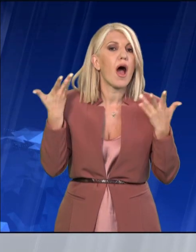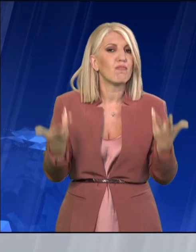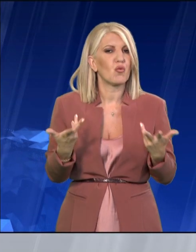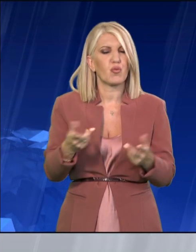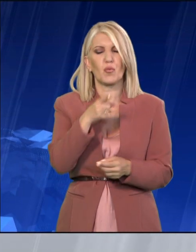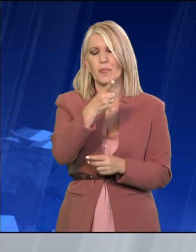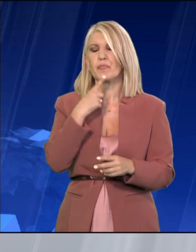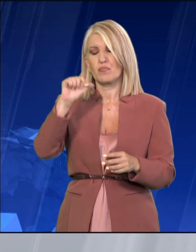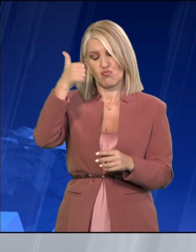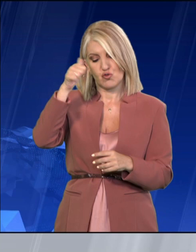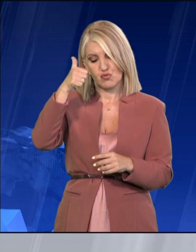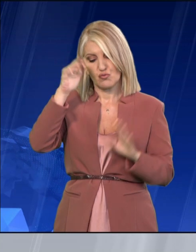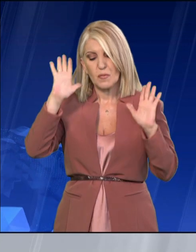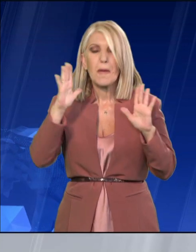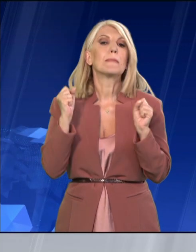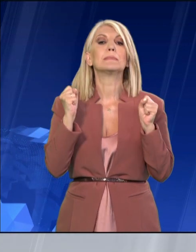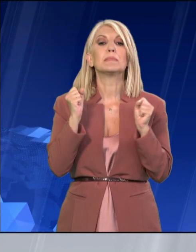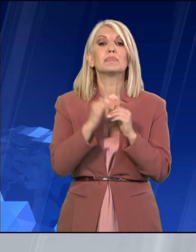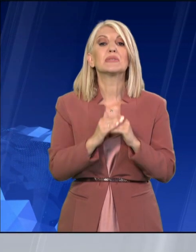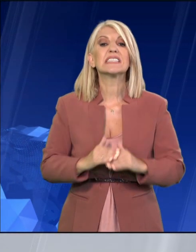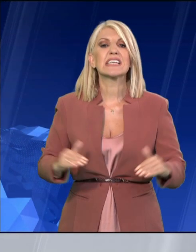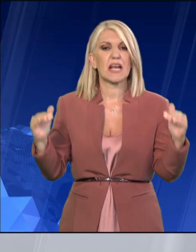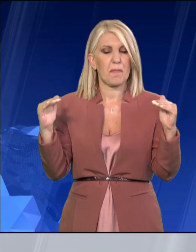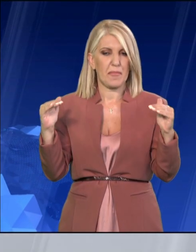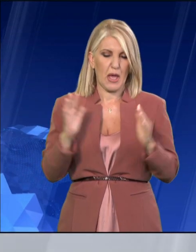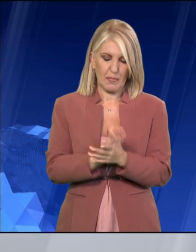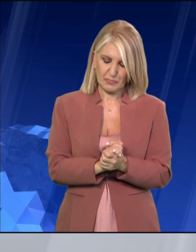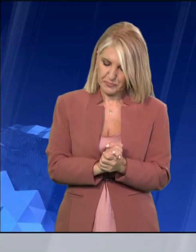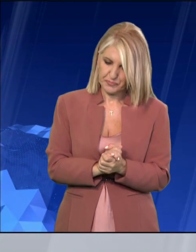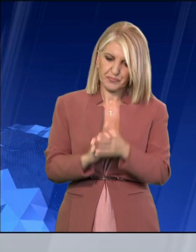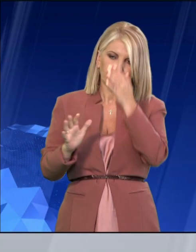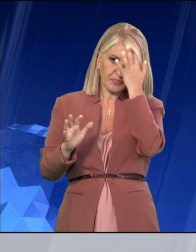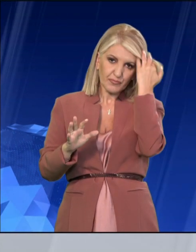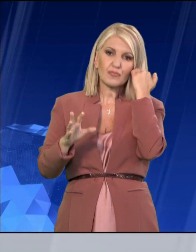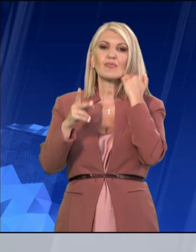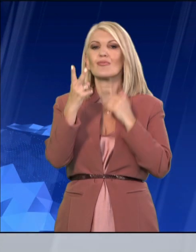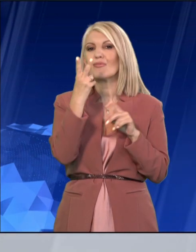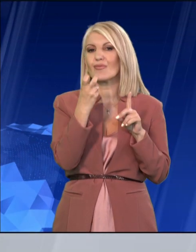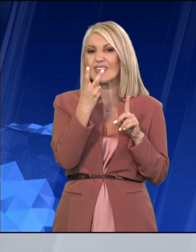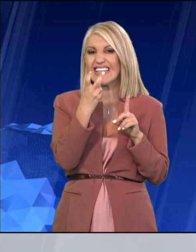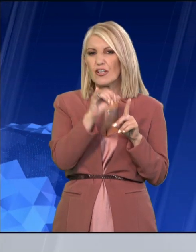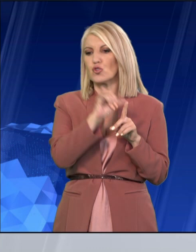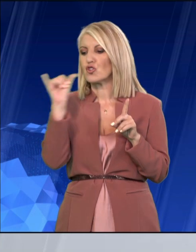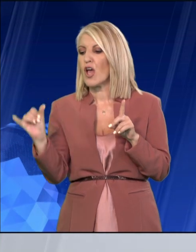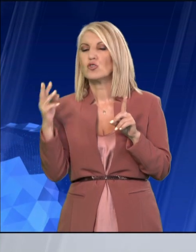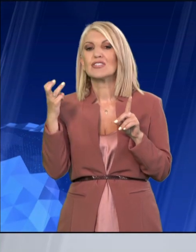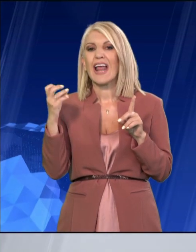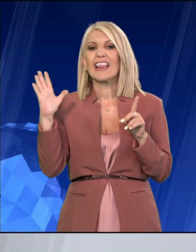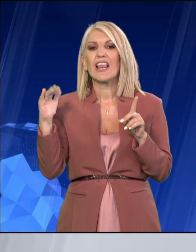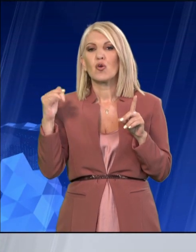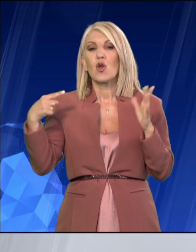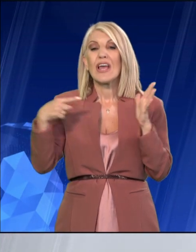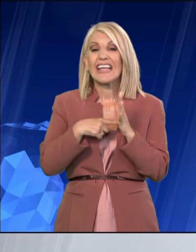αυτή την περίοδο. Να υπενθυμίσω κάτι δυσάριστο στο διάστημα. Στο διάστημα-20 με 30 Ιούλιο του 1987 είχαμε